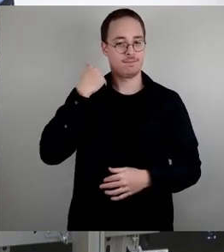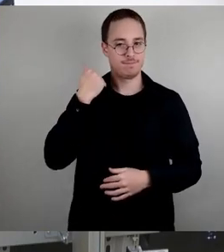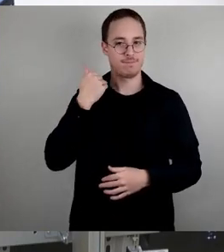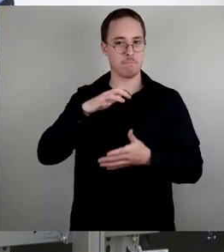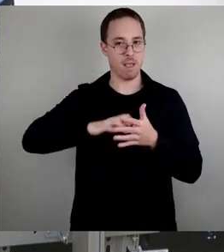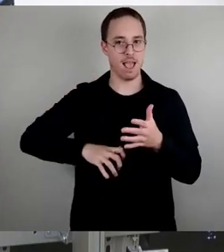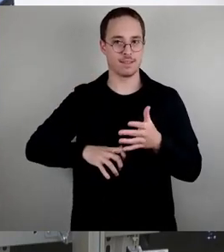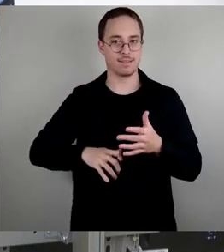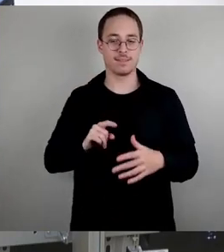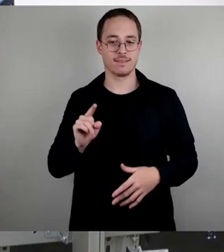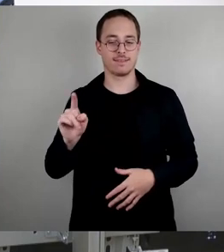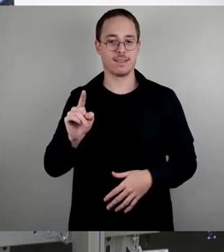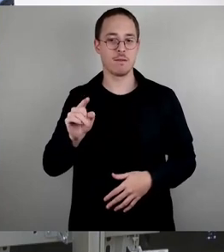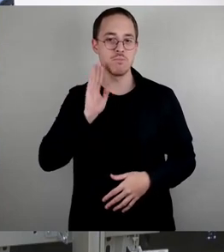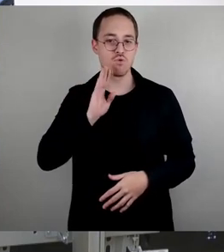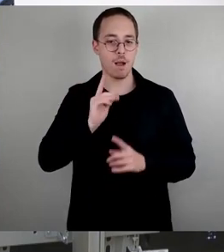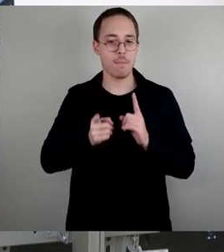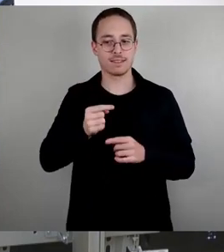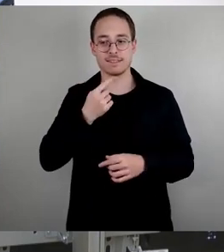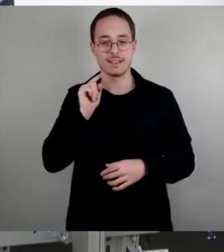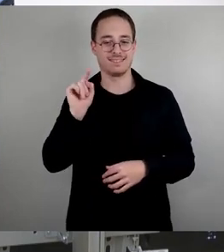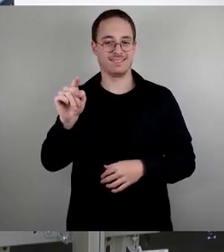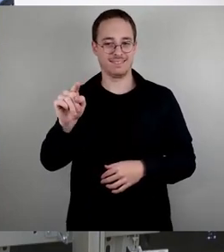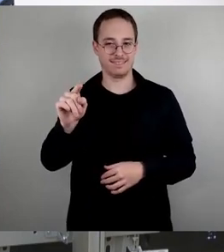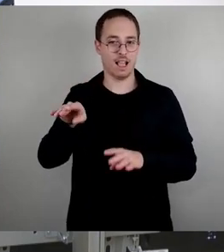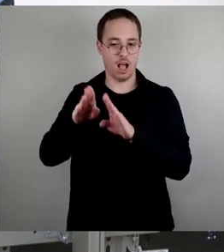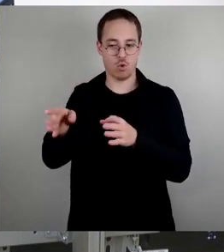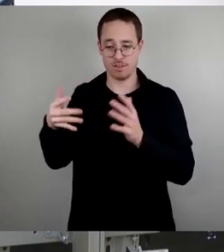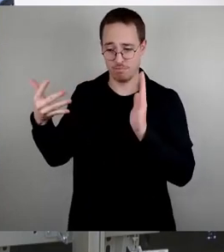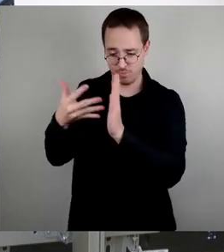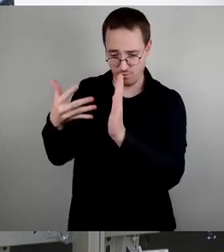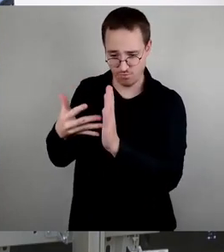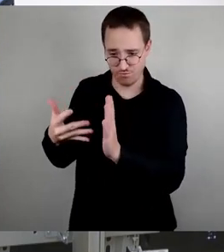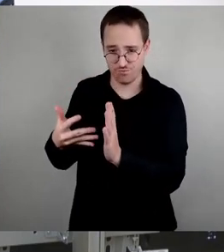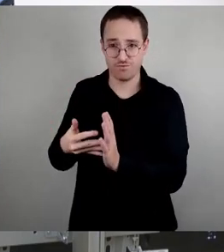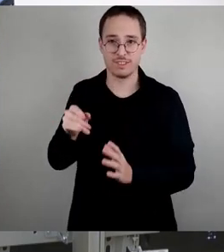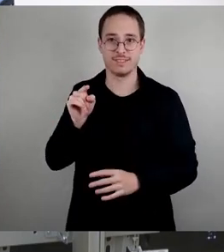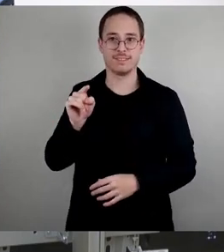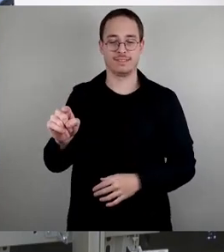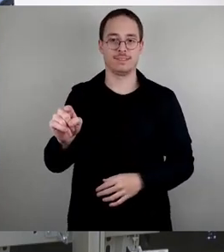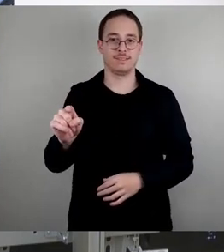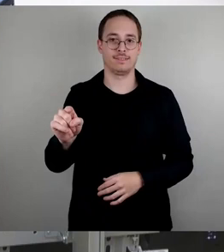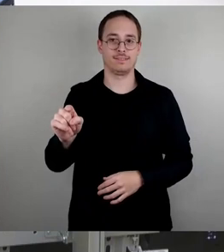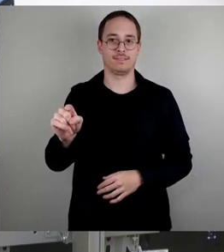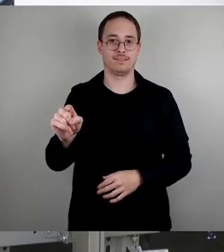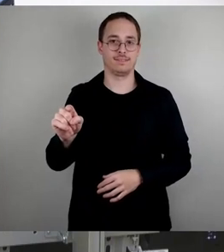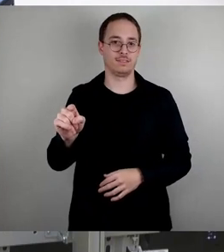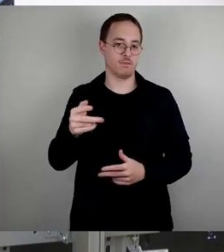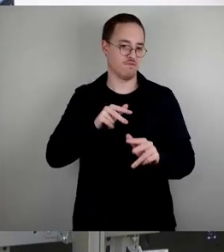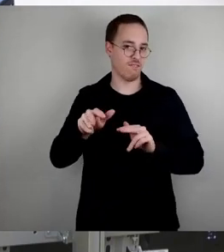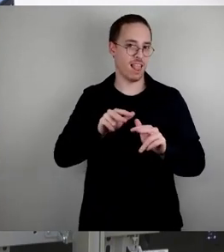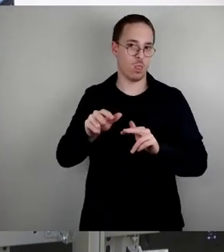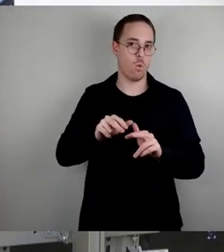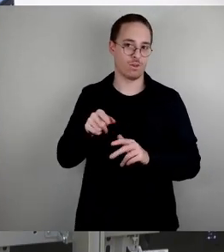das Objekt wurde intensiv geprüft durch die Mitarbeiter der Verwaltung. Und es ist natürlich gut bekannt, weil die Verwaltung ja auch